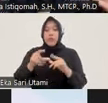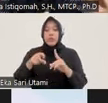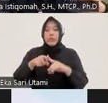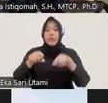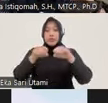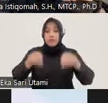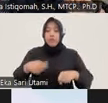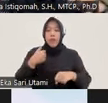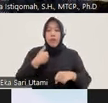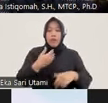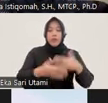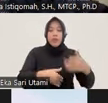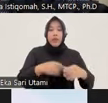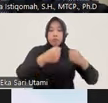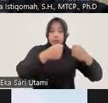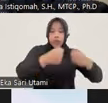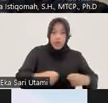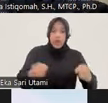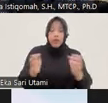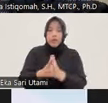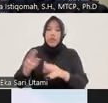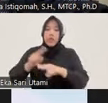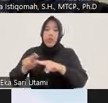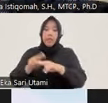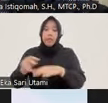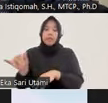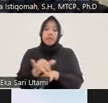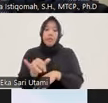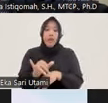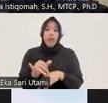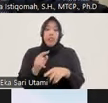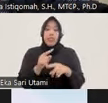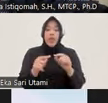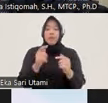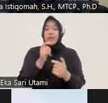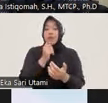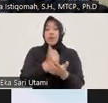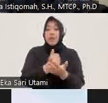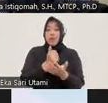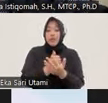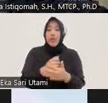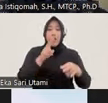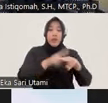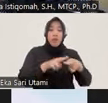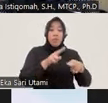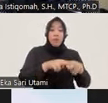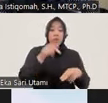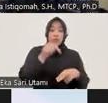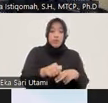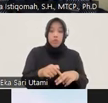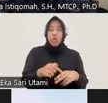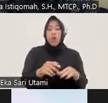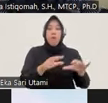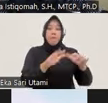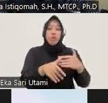rehabilitasi yang kemudian dibarengkan padahal sejatinya kita ketahui sendiri bahwa rehabilitasi itu merupakan